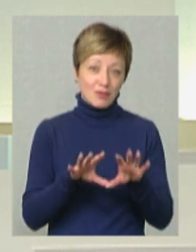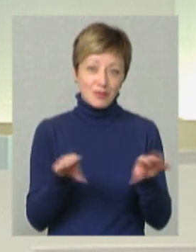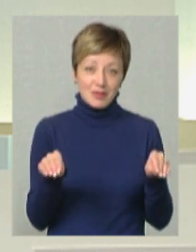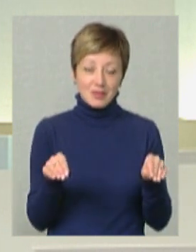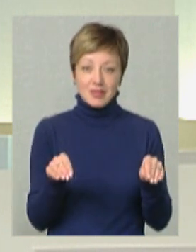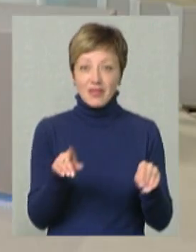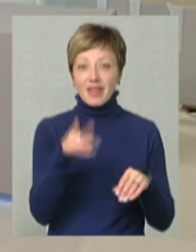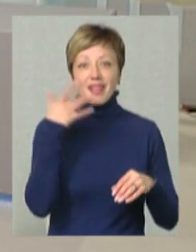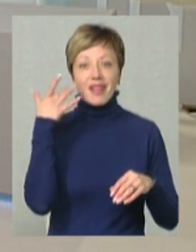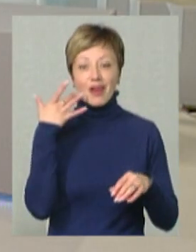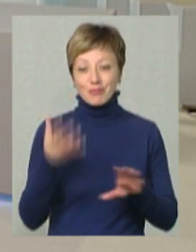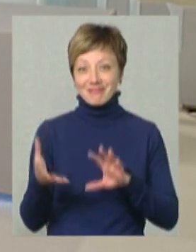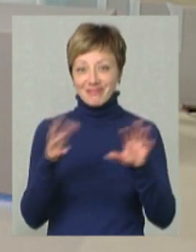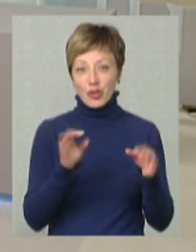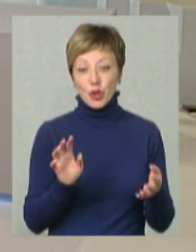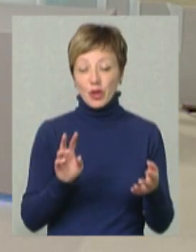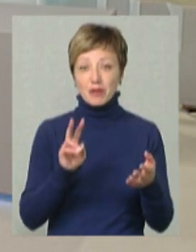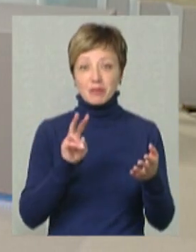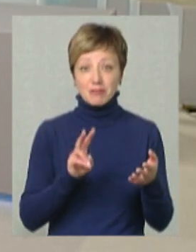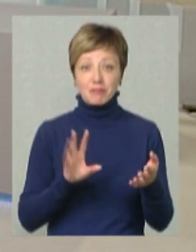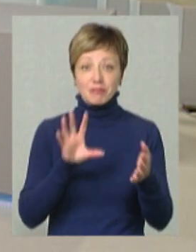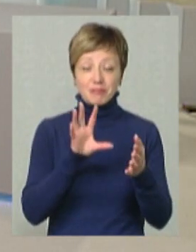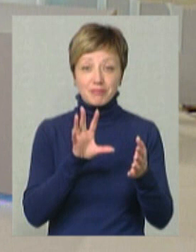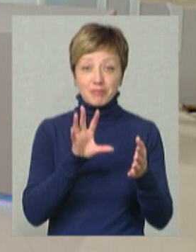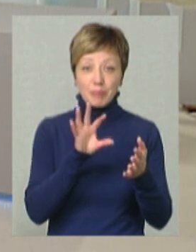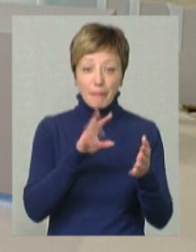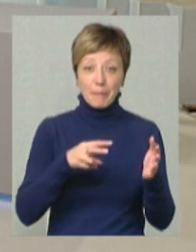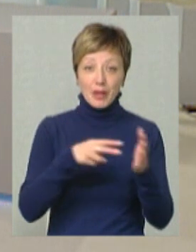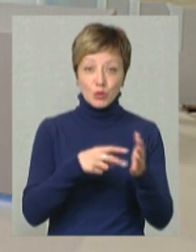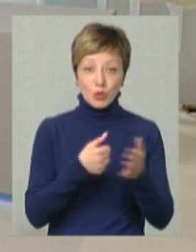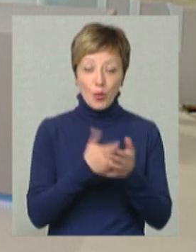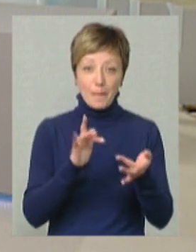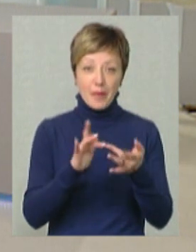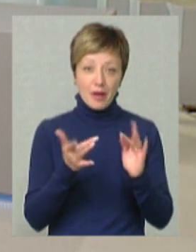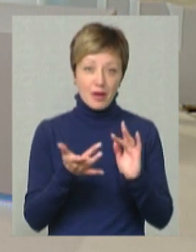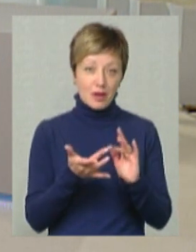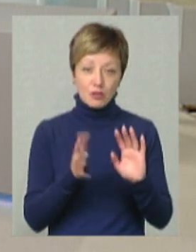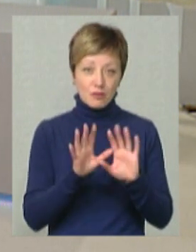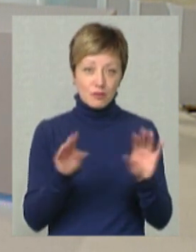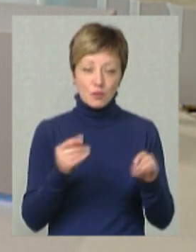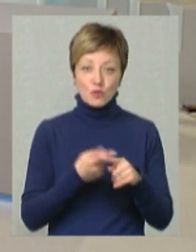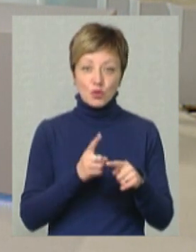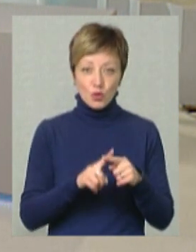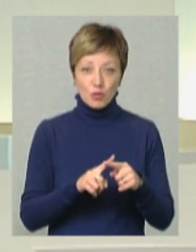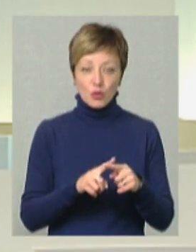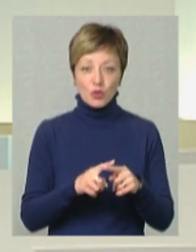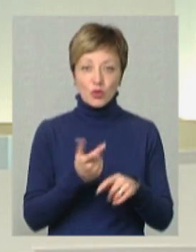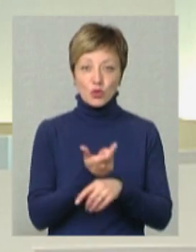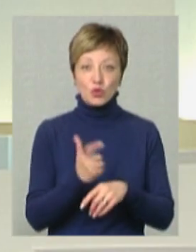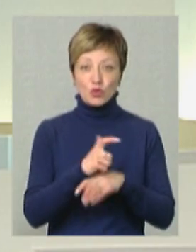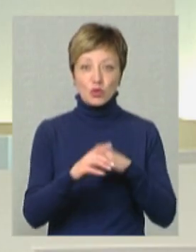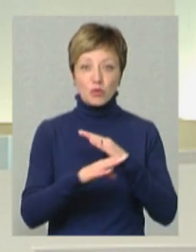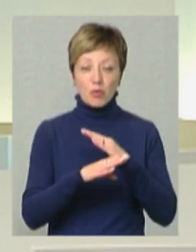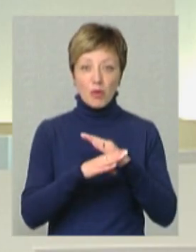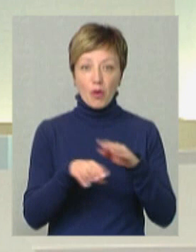І доступ до мережі. І доступ до мережі. речі, в цьому нам дуже допомогла